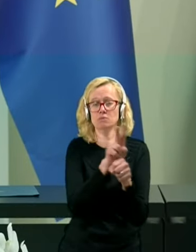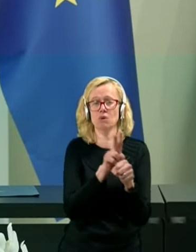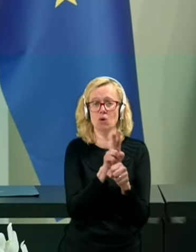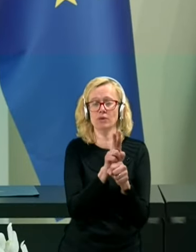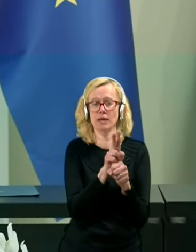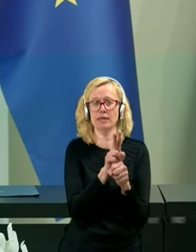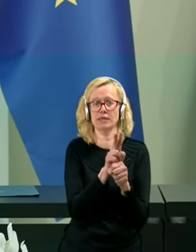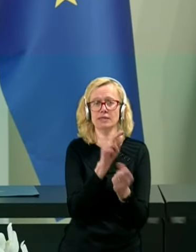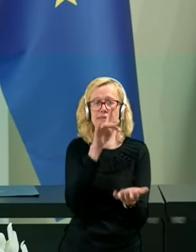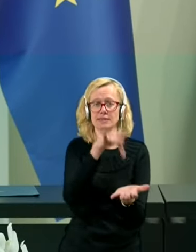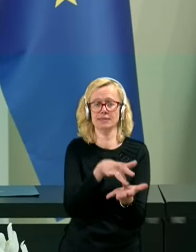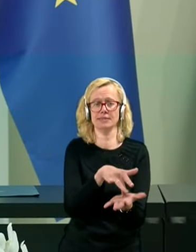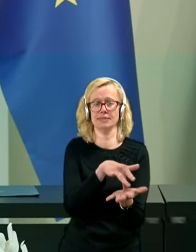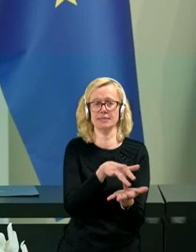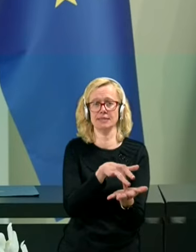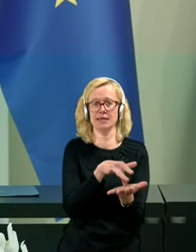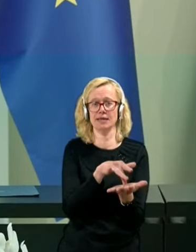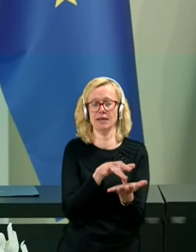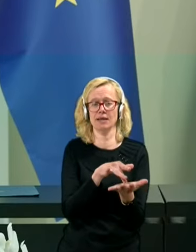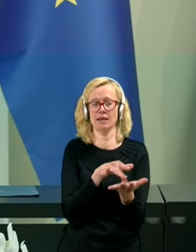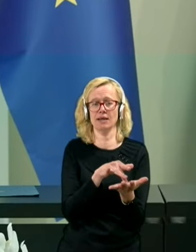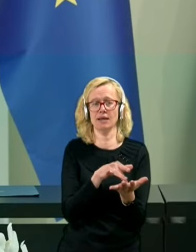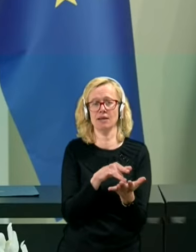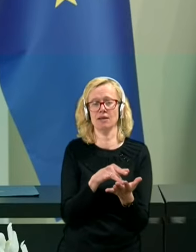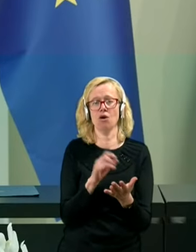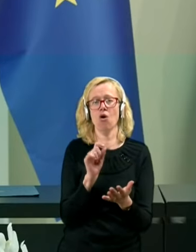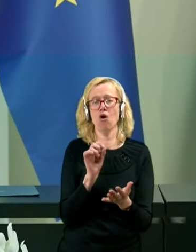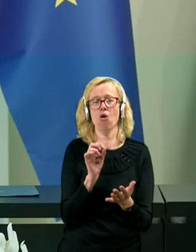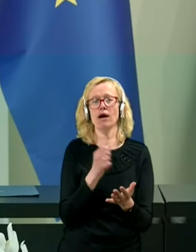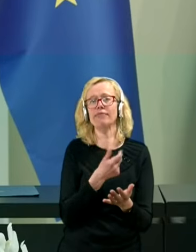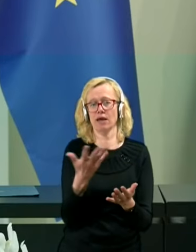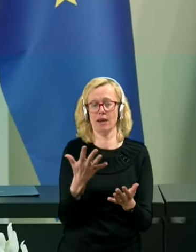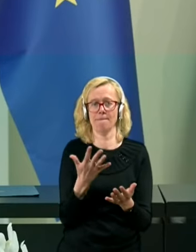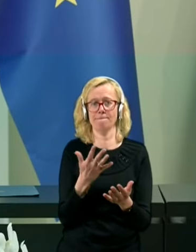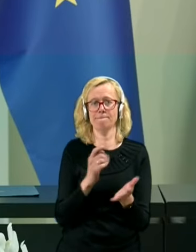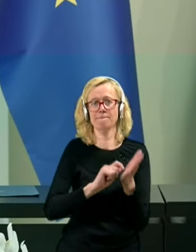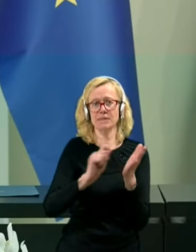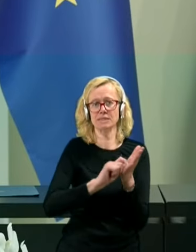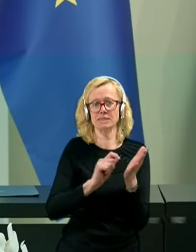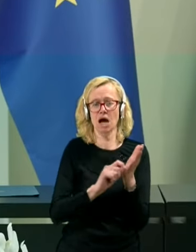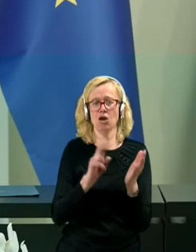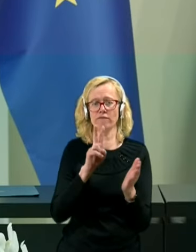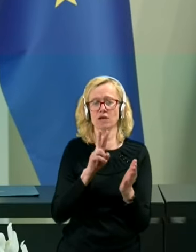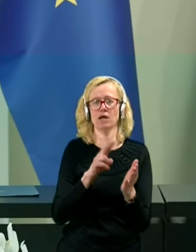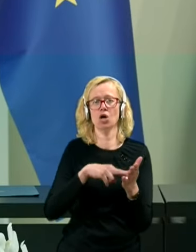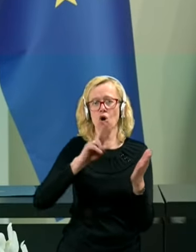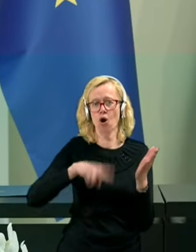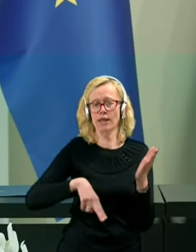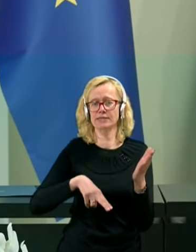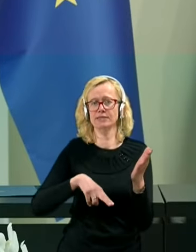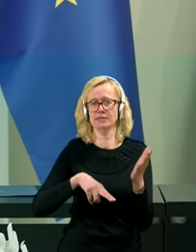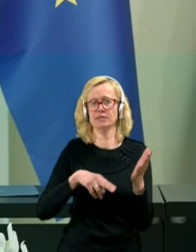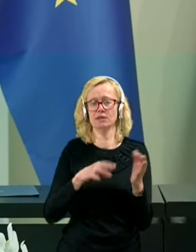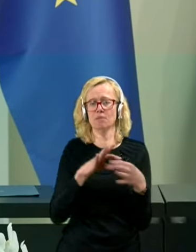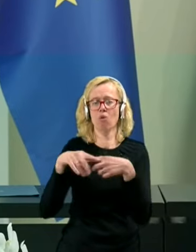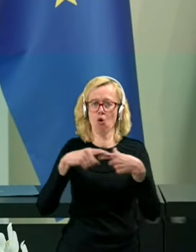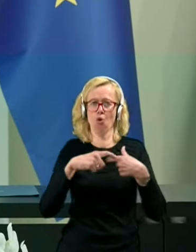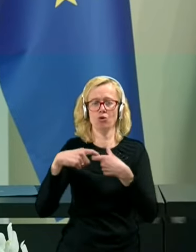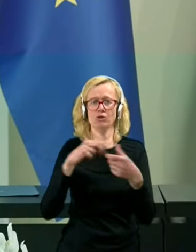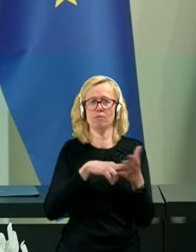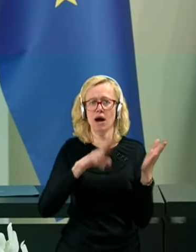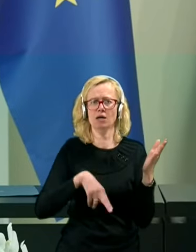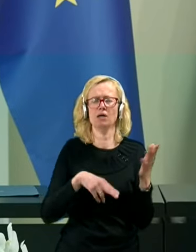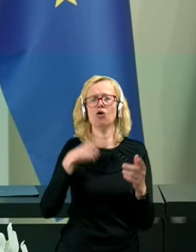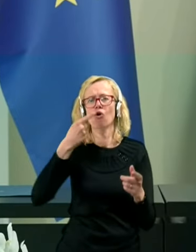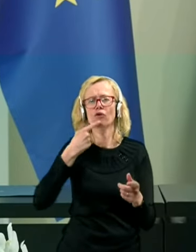ciljev, na katerem se je doslej pisalo v kolicijskih pogodbah, veliko govorilo na raznih predvoljilnih